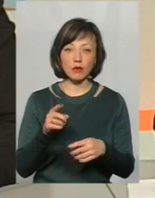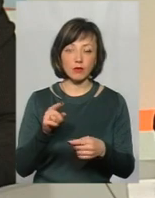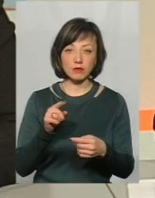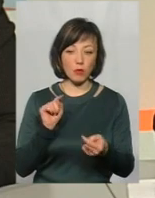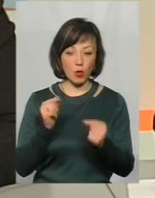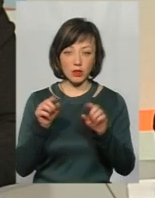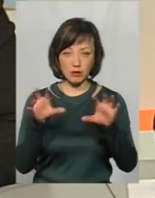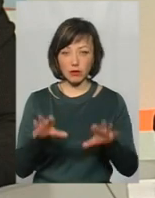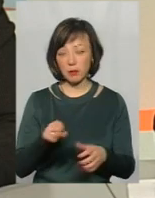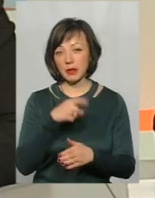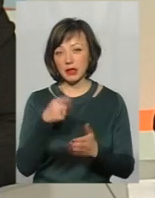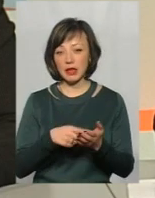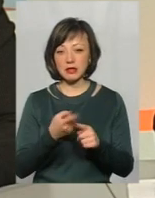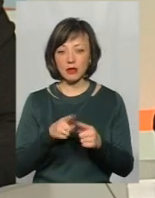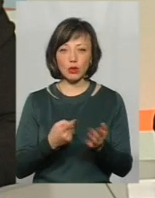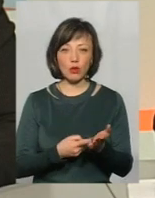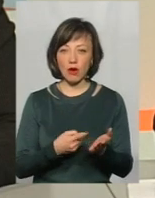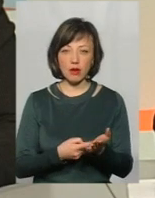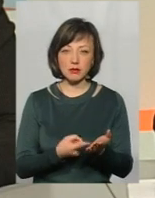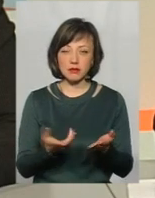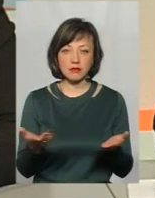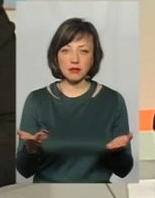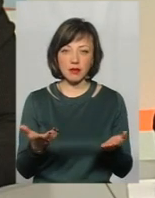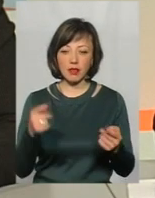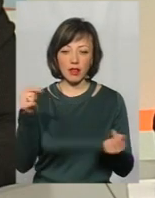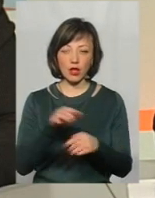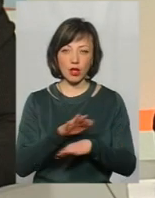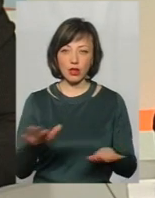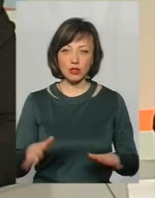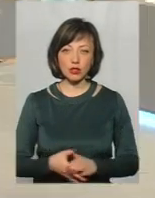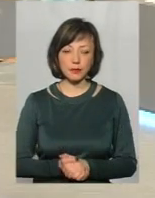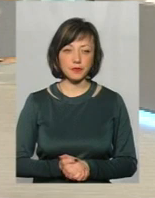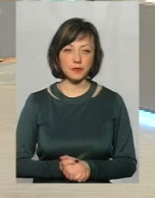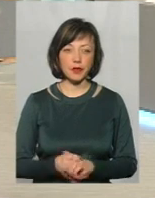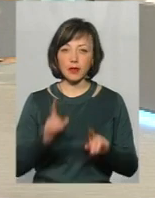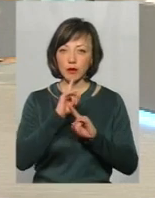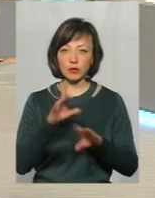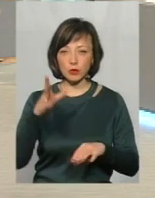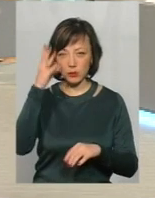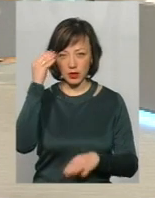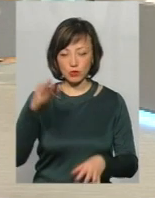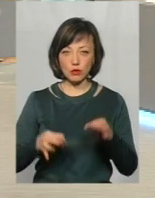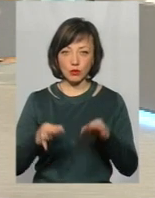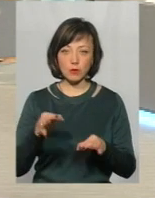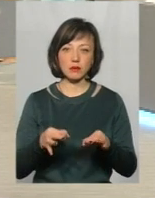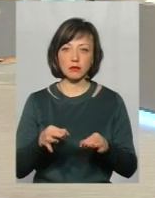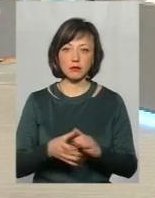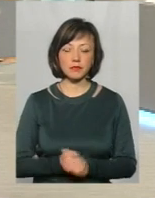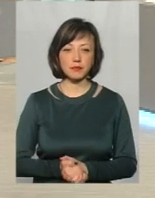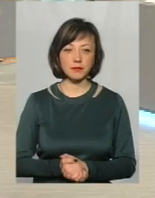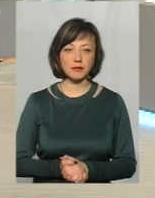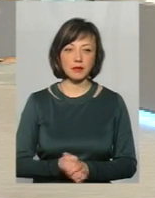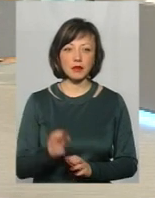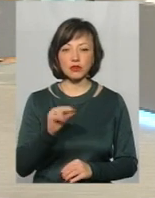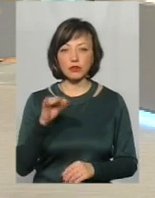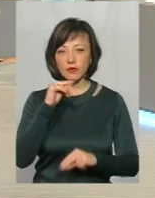тоді може поставити питання, що даний доказ може визнаватися неналежним доказом. І не буде прийнятий судом в якості доказу, чи